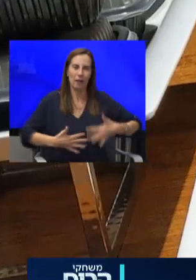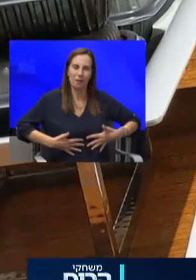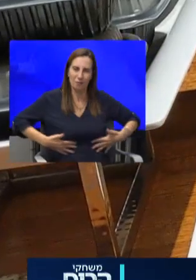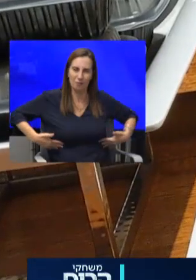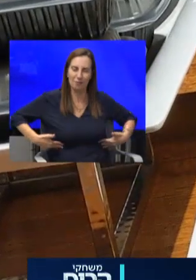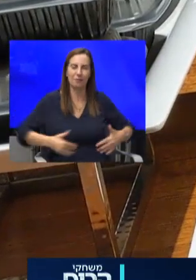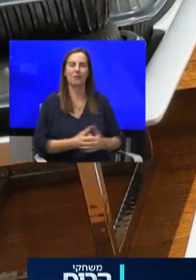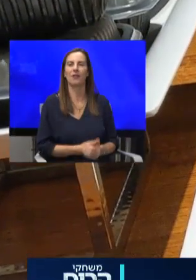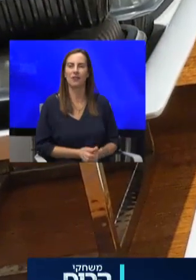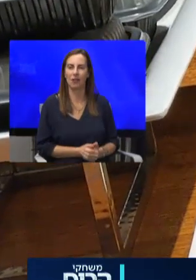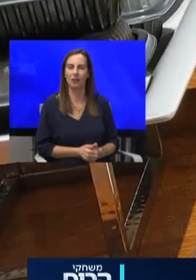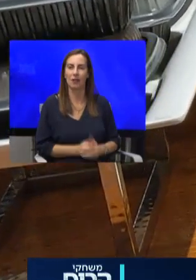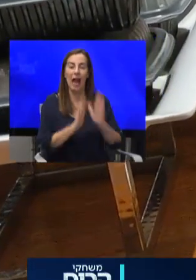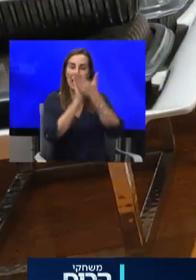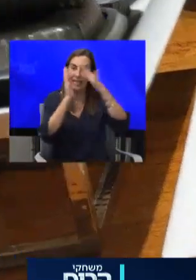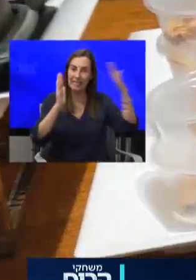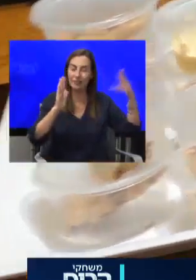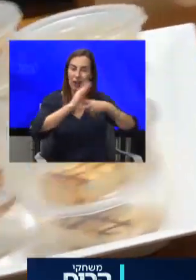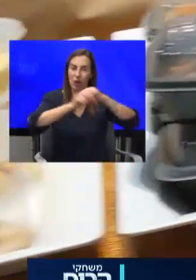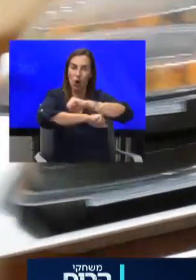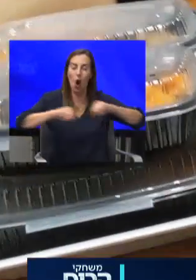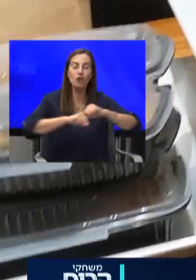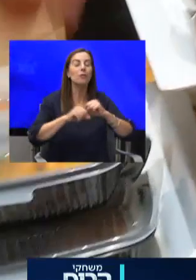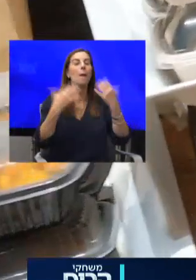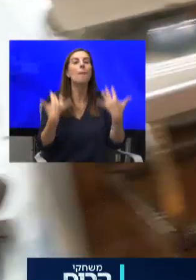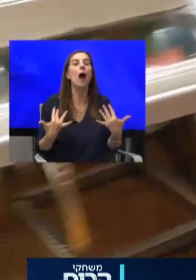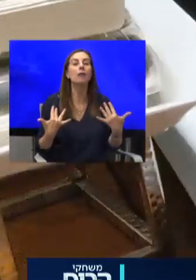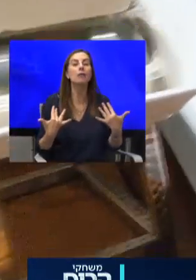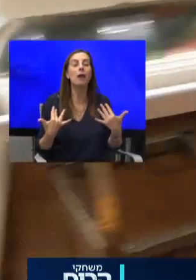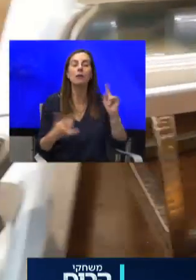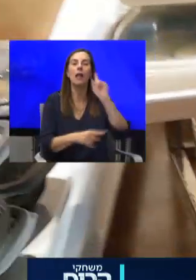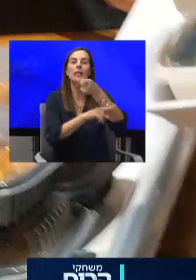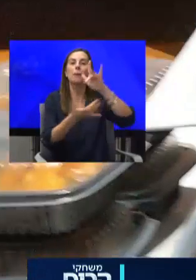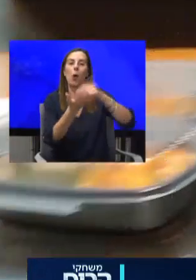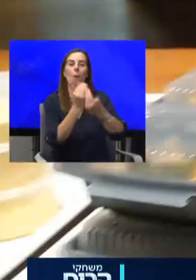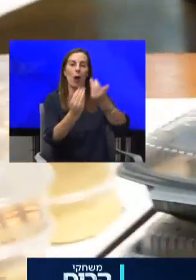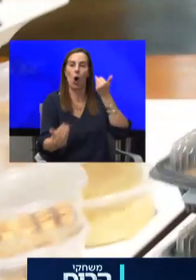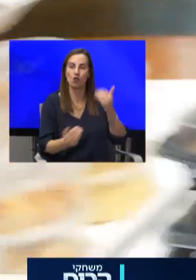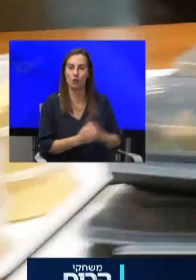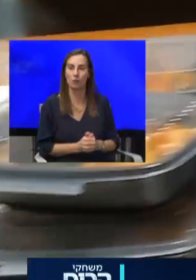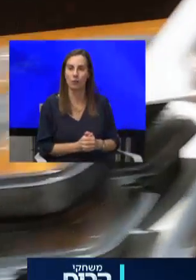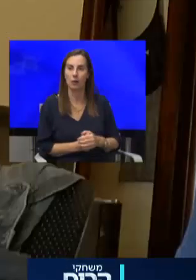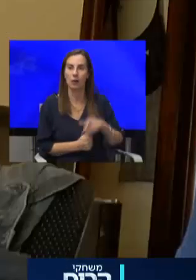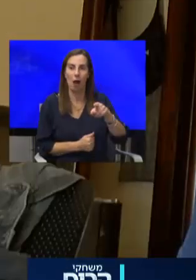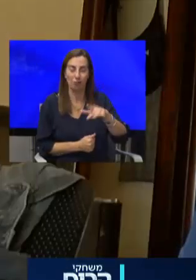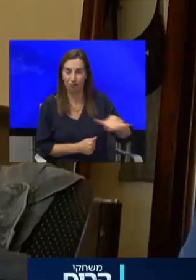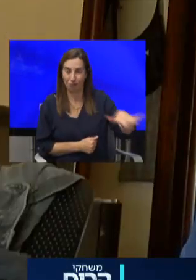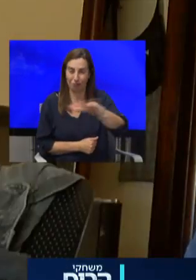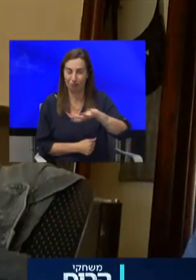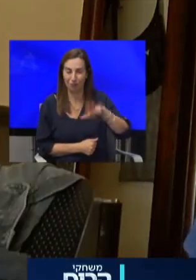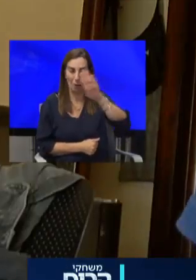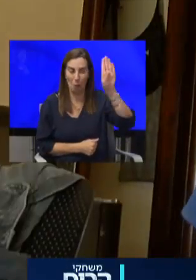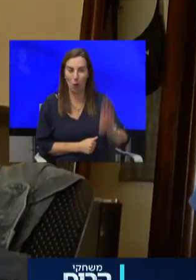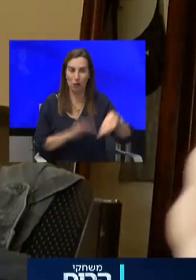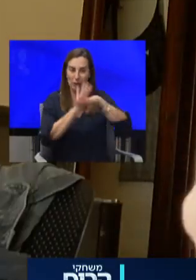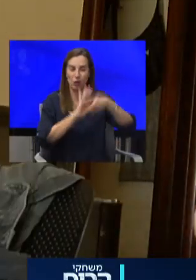לספרייה ומכון כושר נכנסים רק בהזמנת מקום מראש בגלל שהכמירו המצב באזור בסביבות בוסטון אז הגבילו את